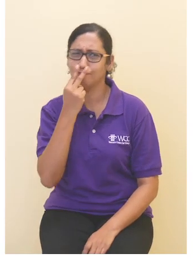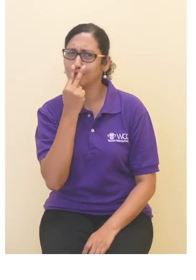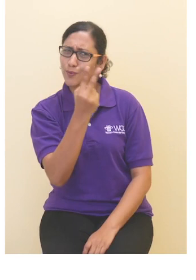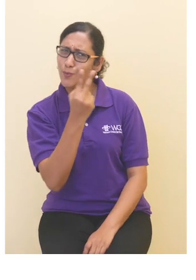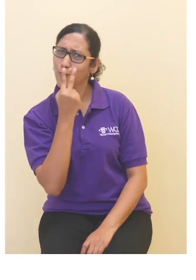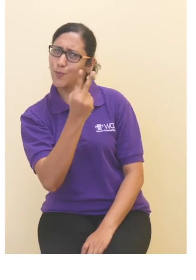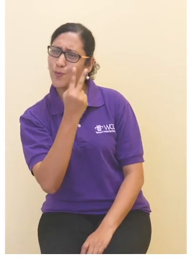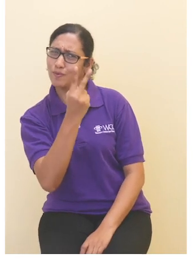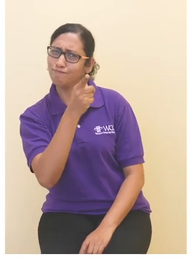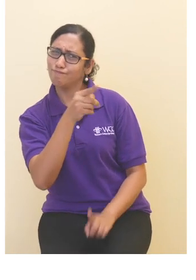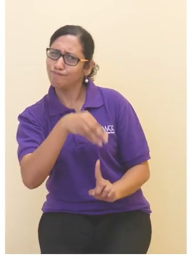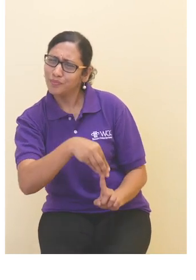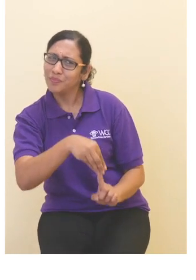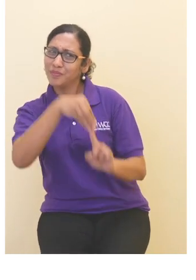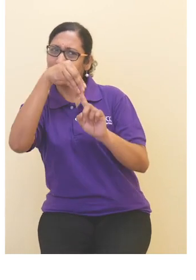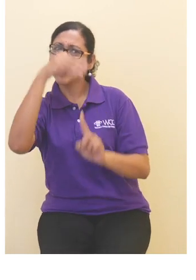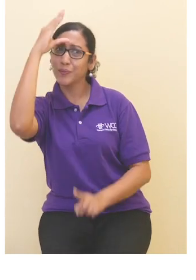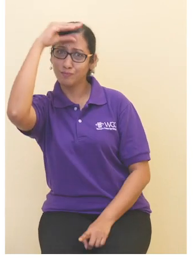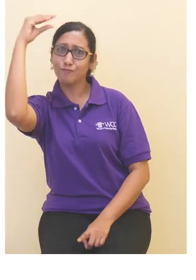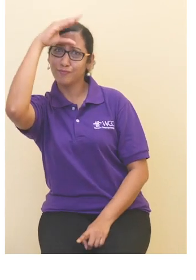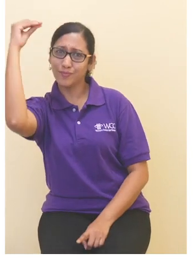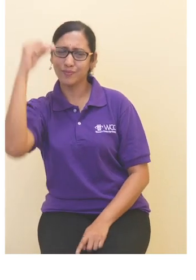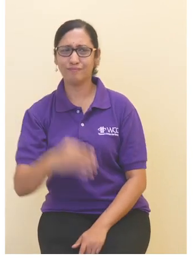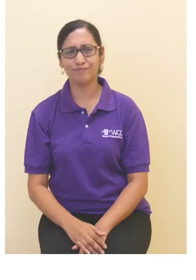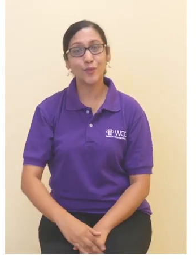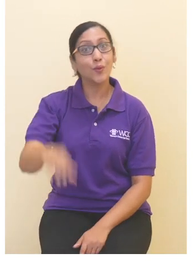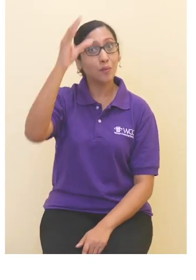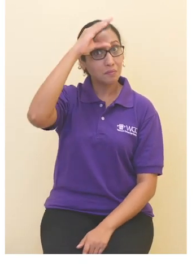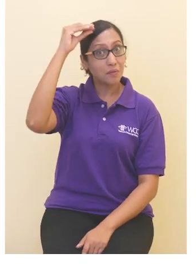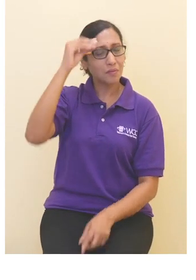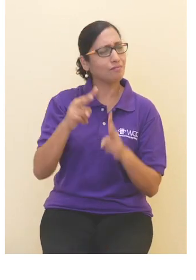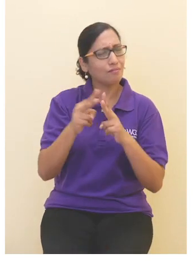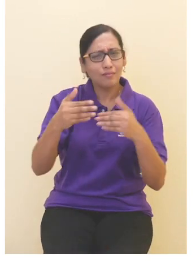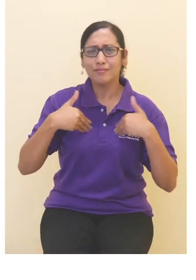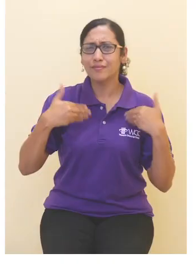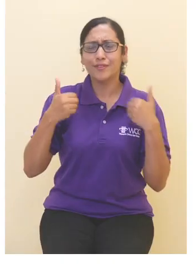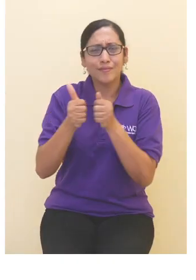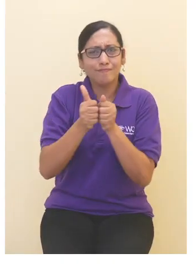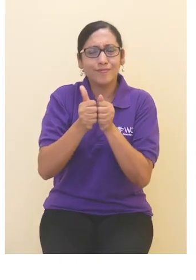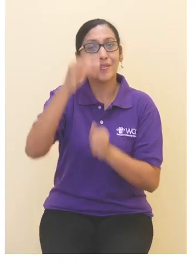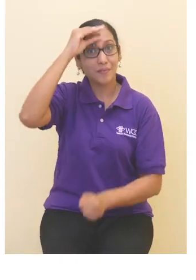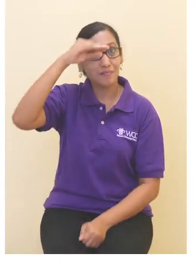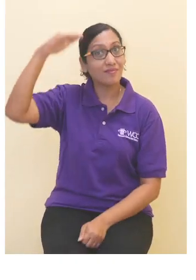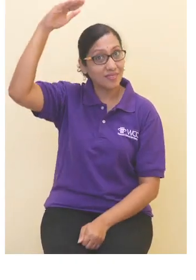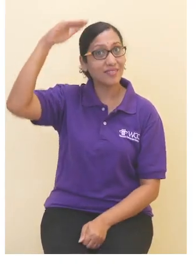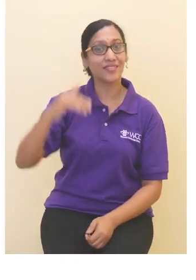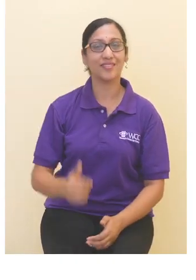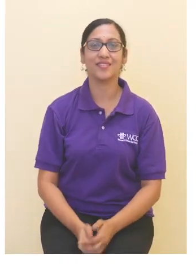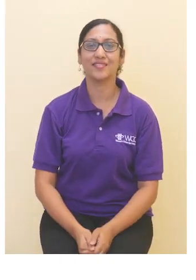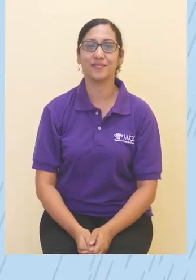Baru-baru ini, Hakim memberi perhatian istimewa kepada Yusri. Yusri sangat gembira.